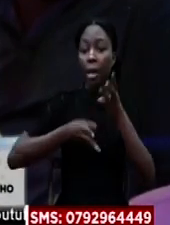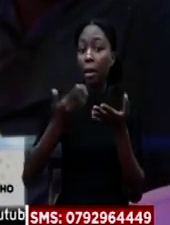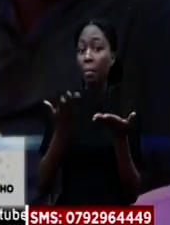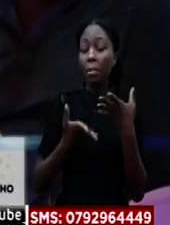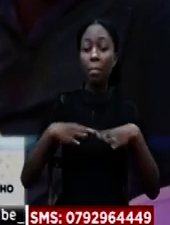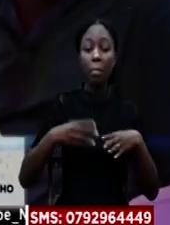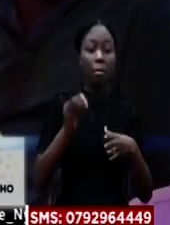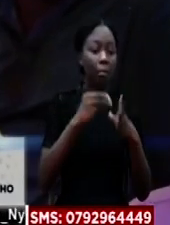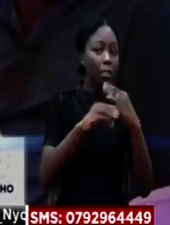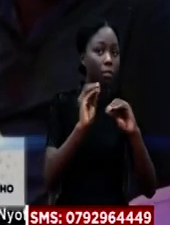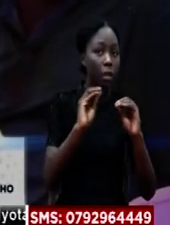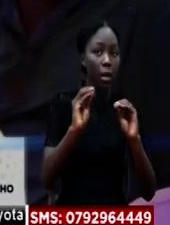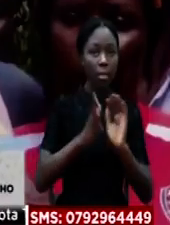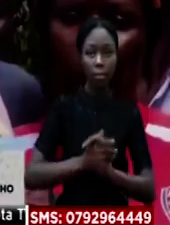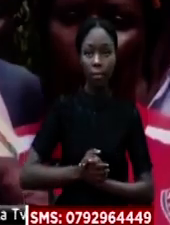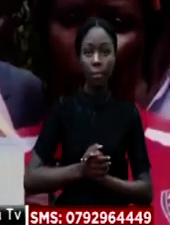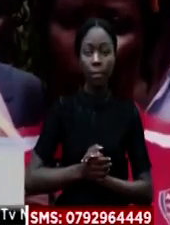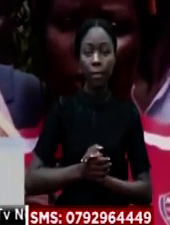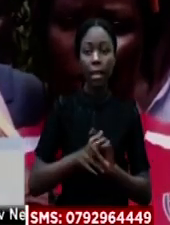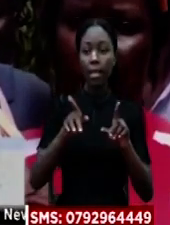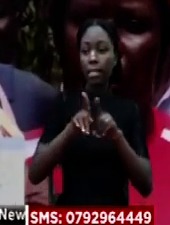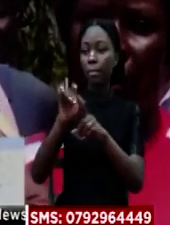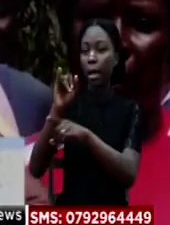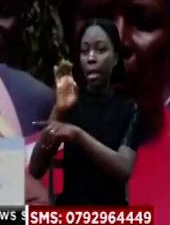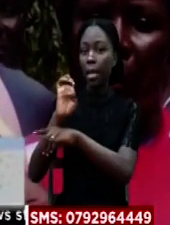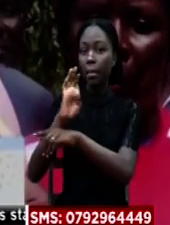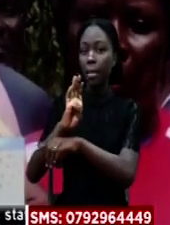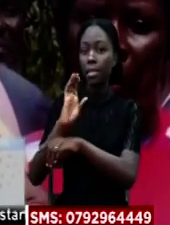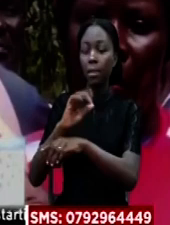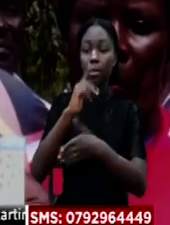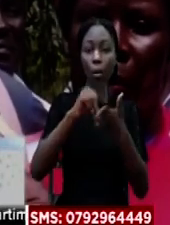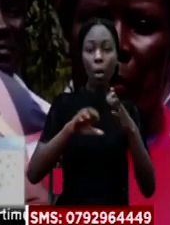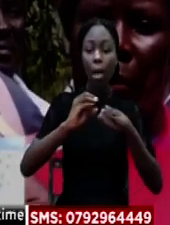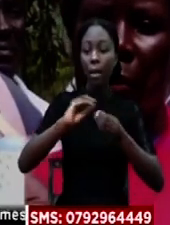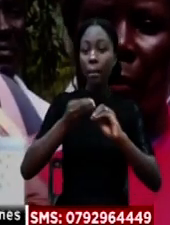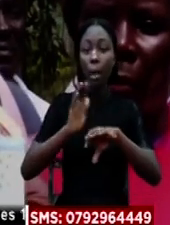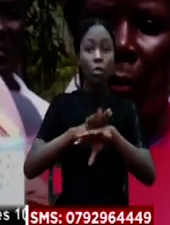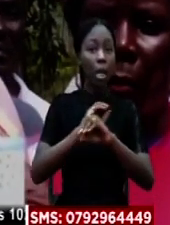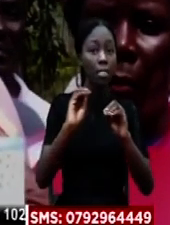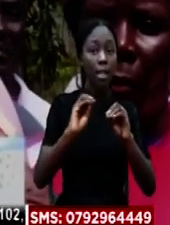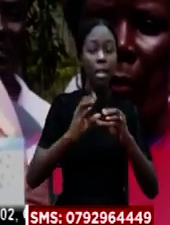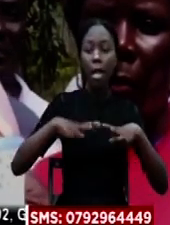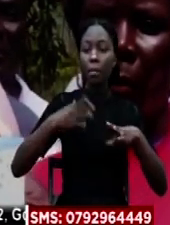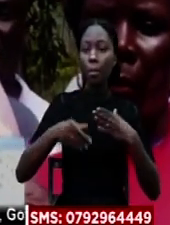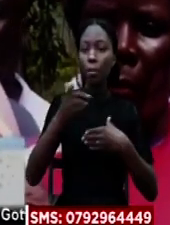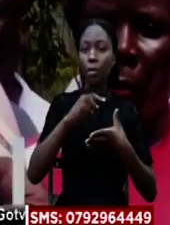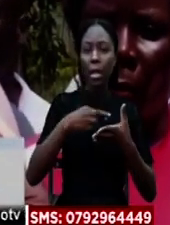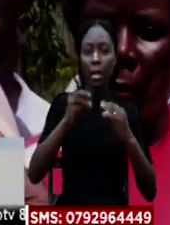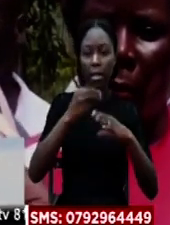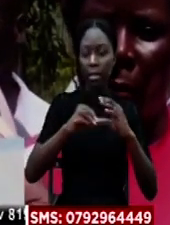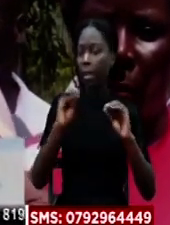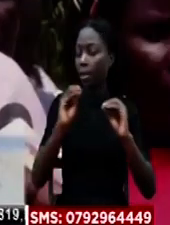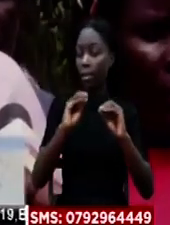wataachuanje kunye zoezi hilo Kama venya IEBC mesema Nambazaz jakua mzuri sana Wanainchi wajajitokeza kama